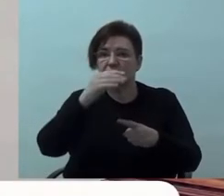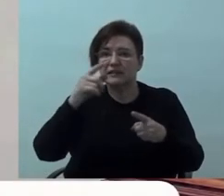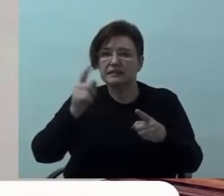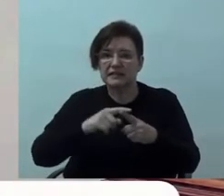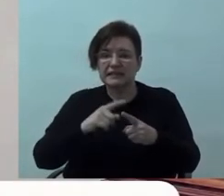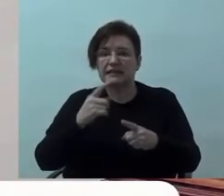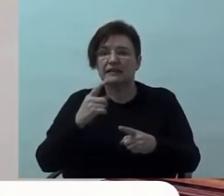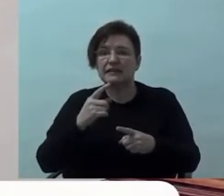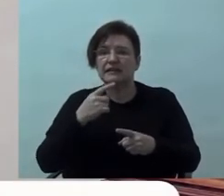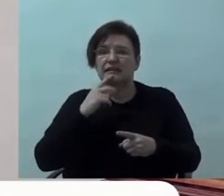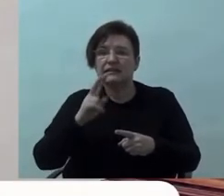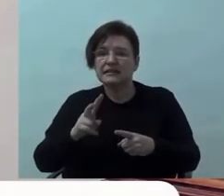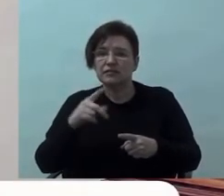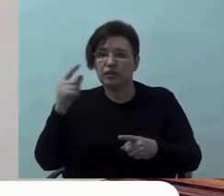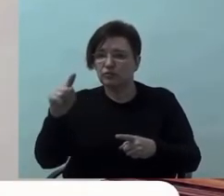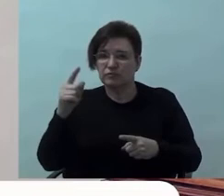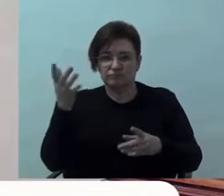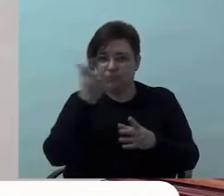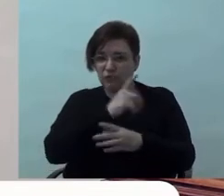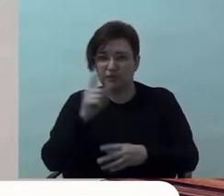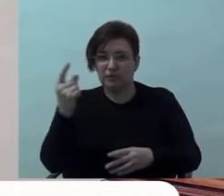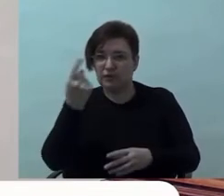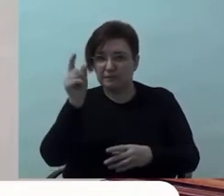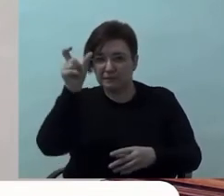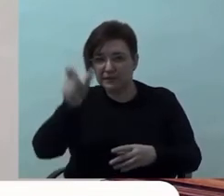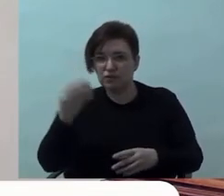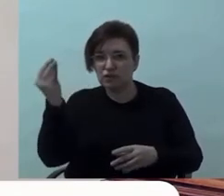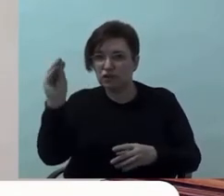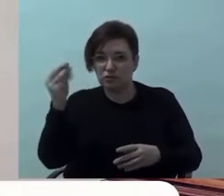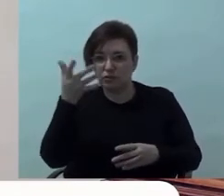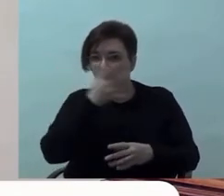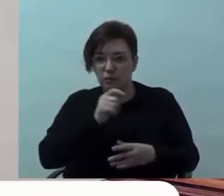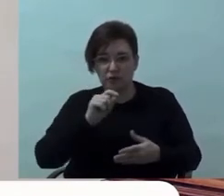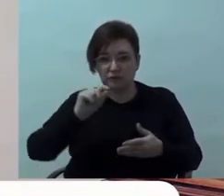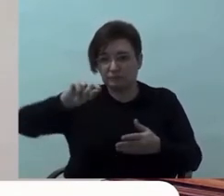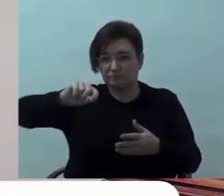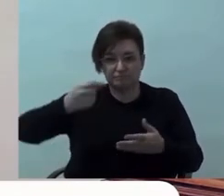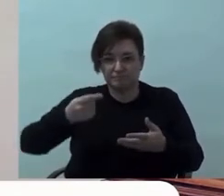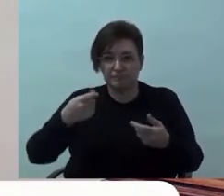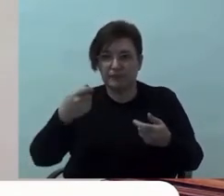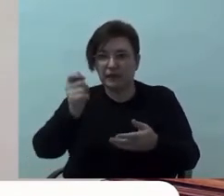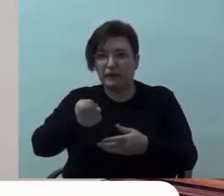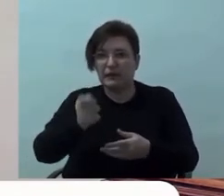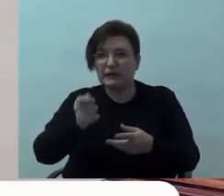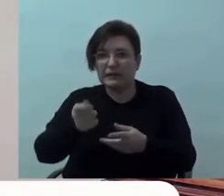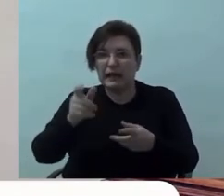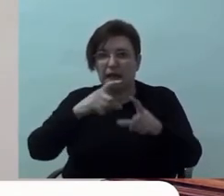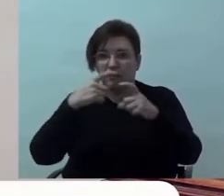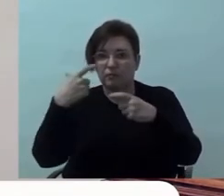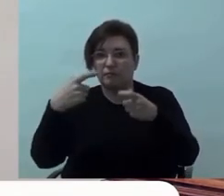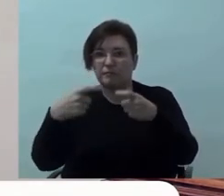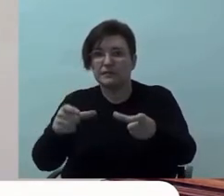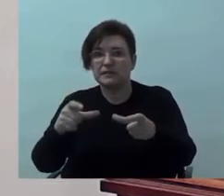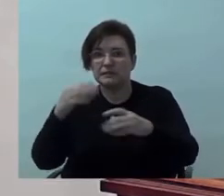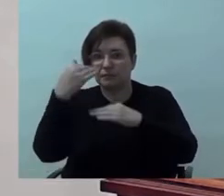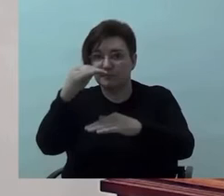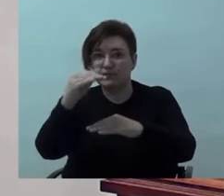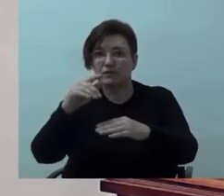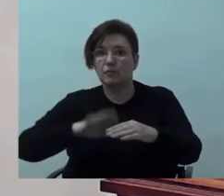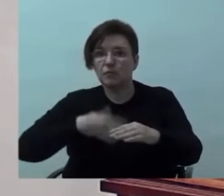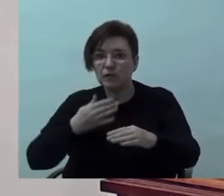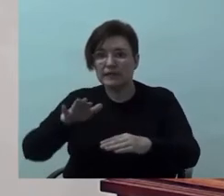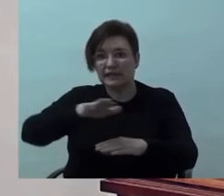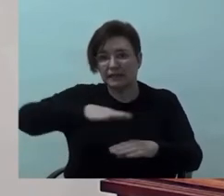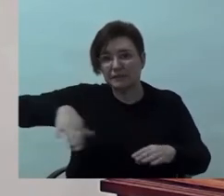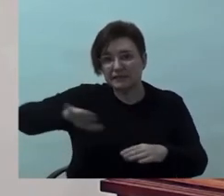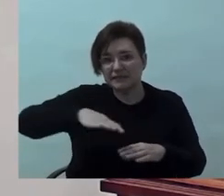jove de ioga-habitatge preu assequible, el que ens recomana és que potser començaria a ser hora que les administracions locals i comarcals,